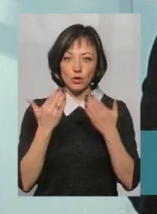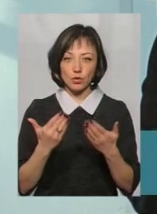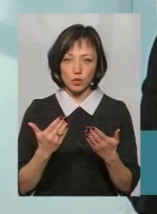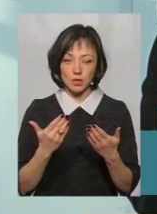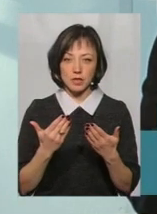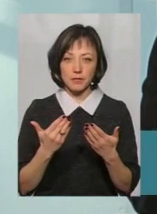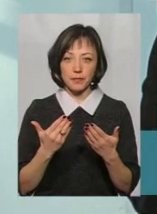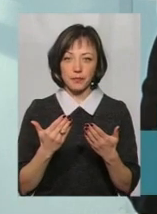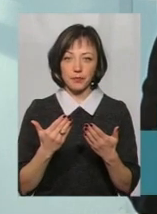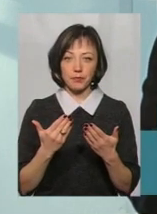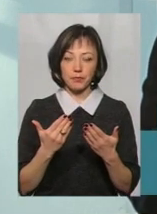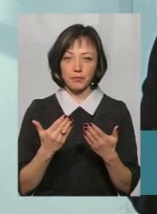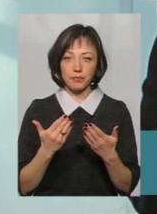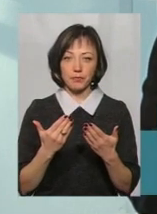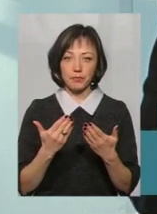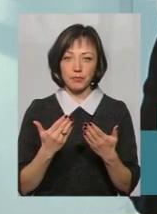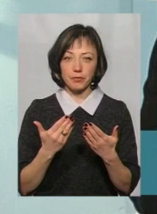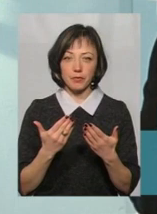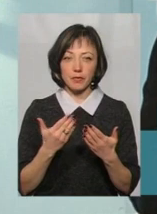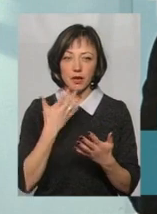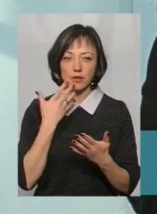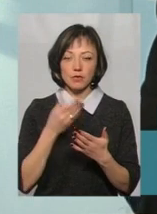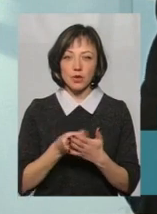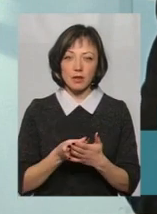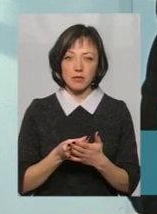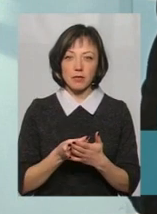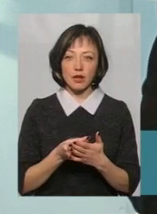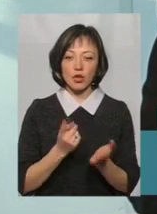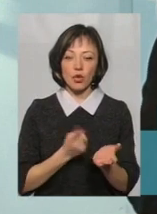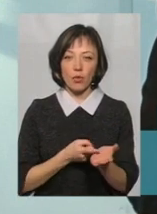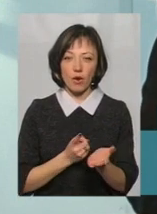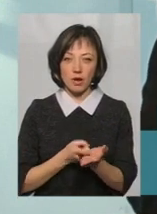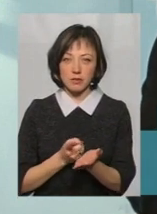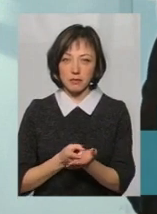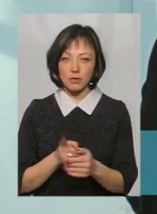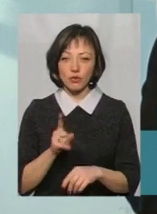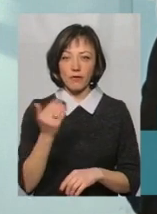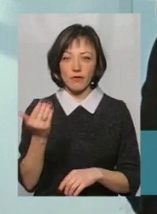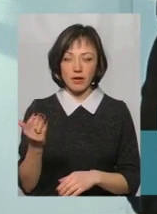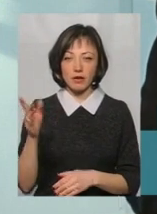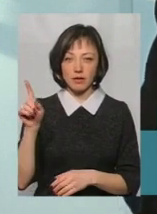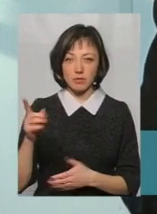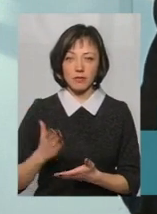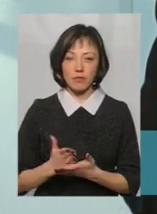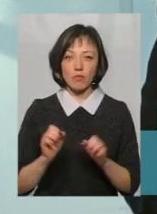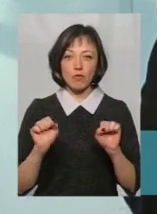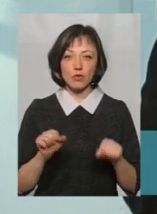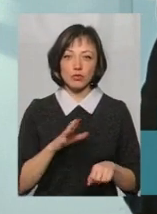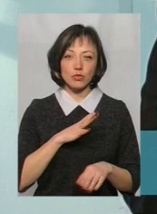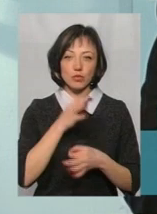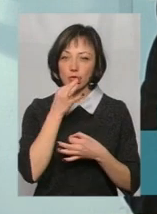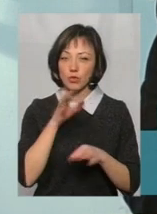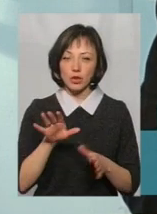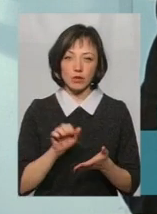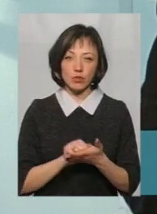з своїми певними там доказами того, що ви перебували, а доказами можуть служити будь